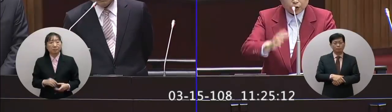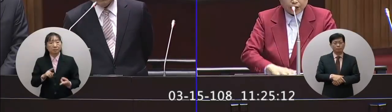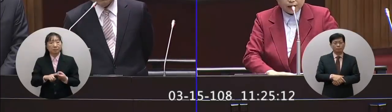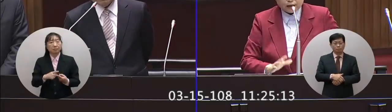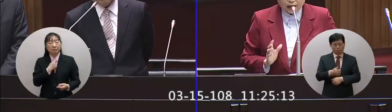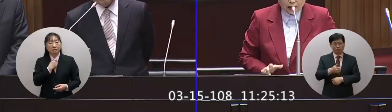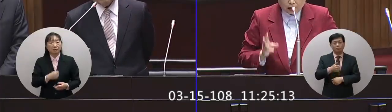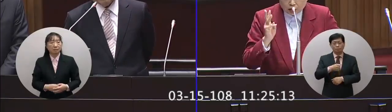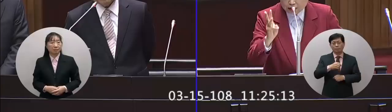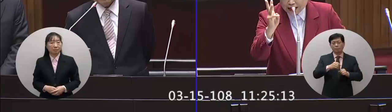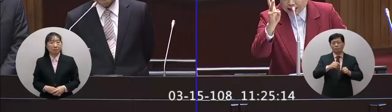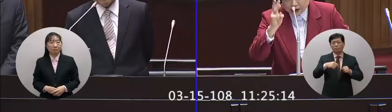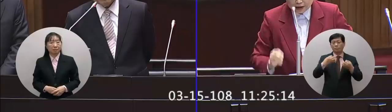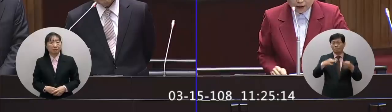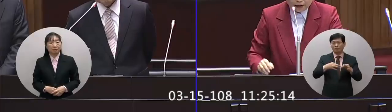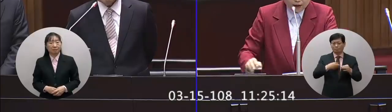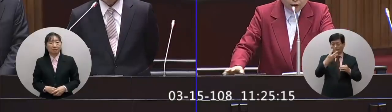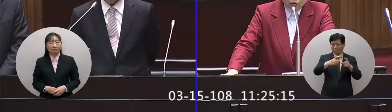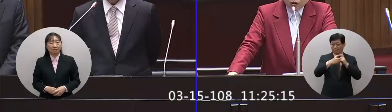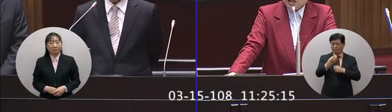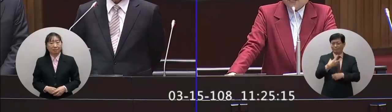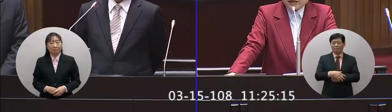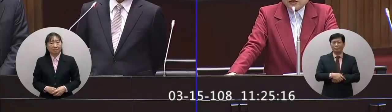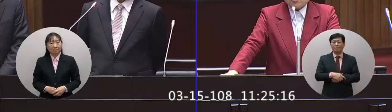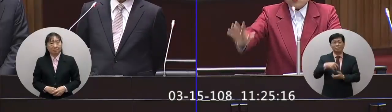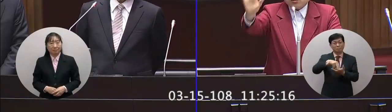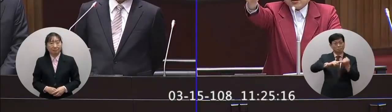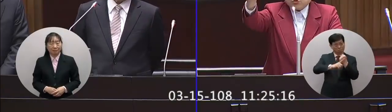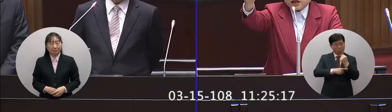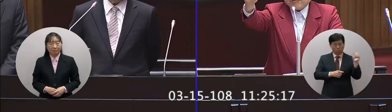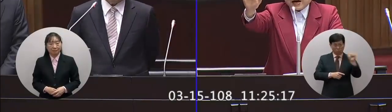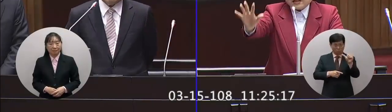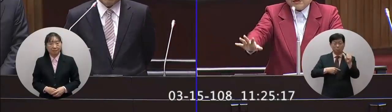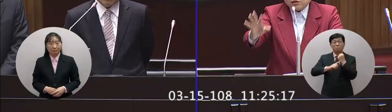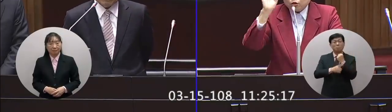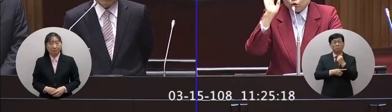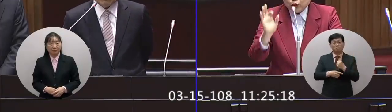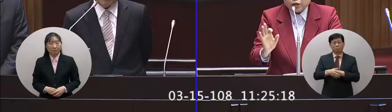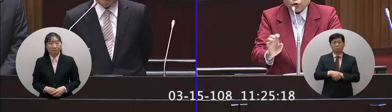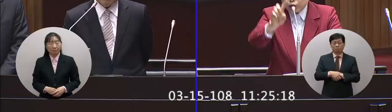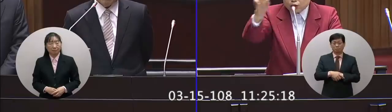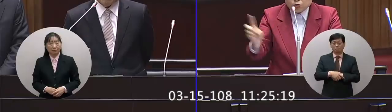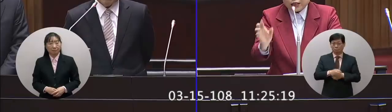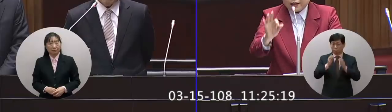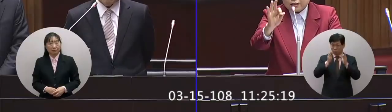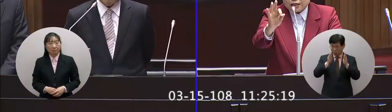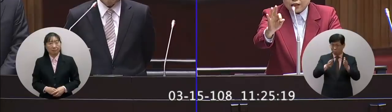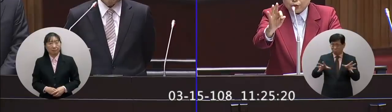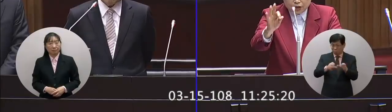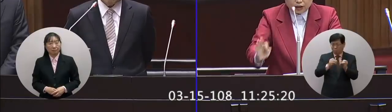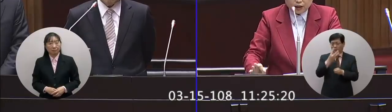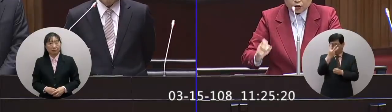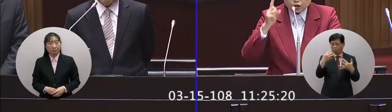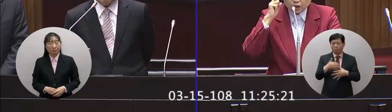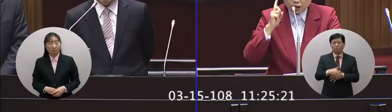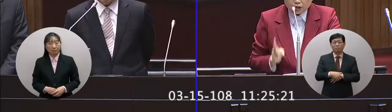要對那簡答三題我立法的這五項法案裡面歸中起來是